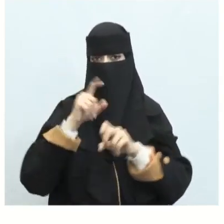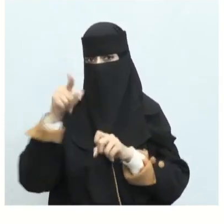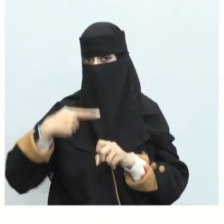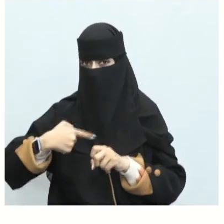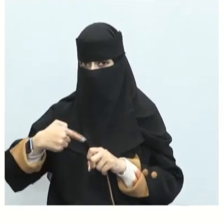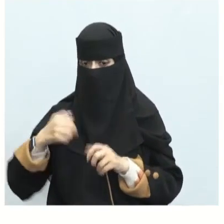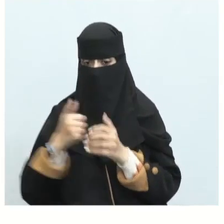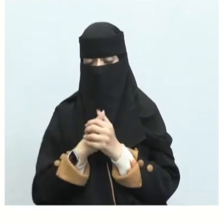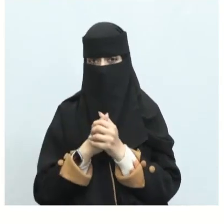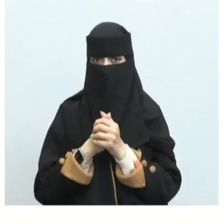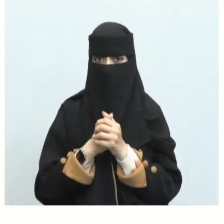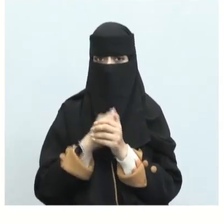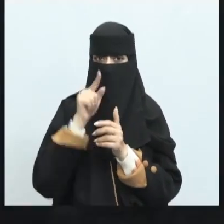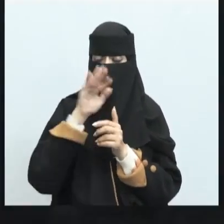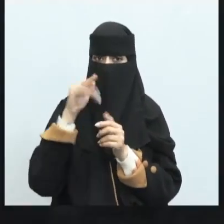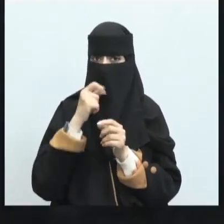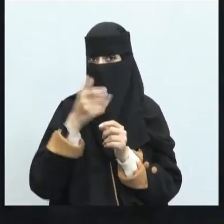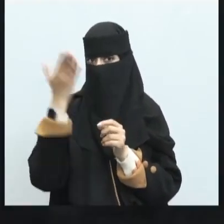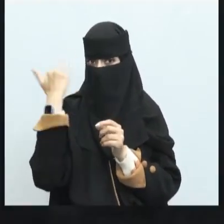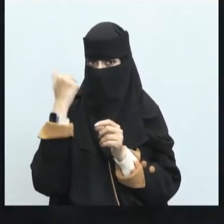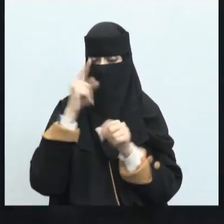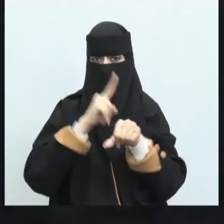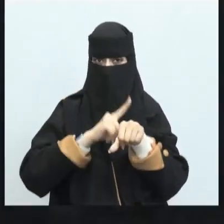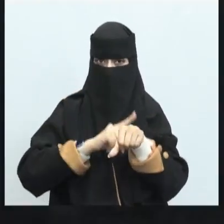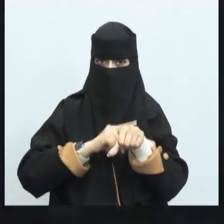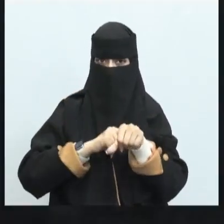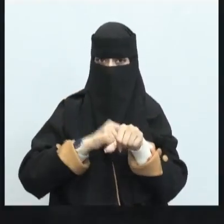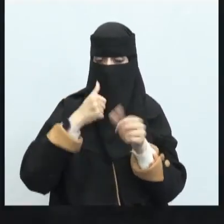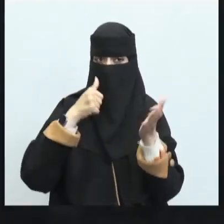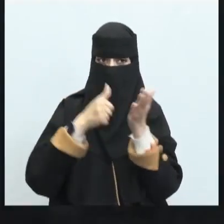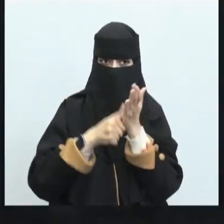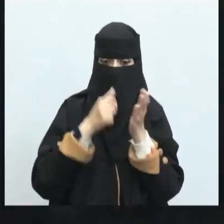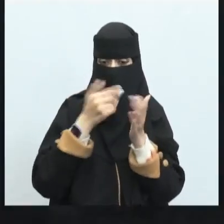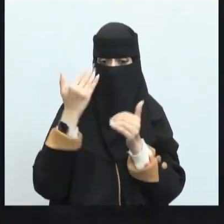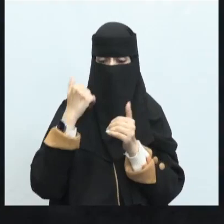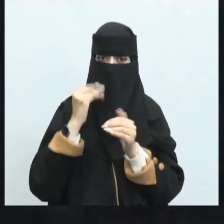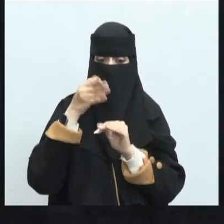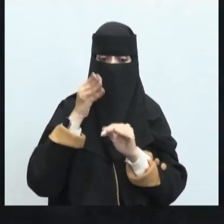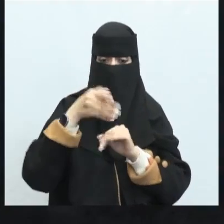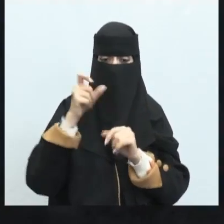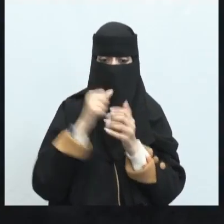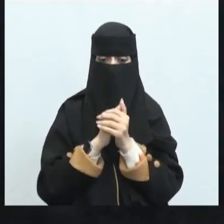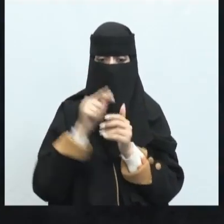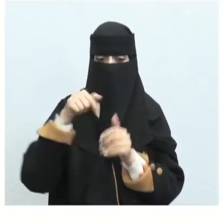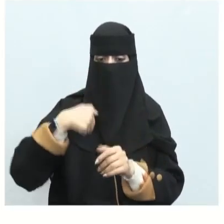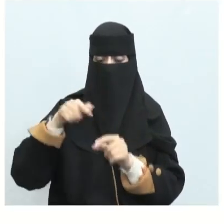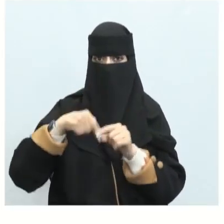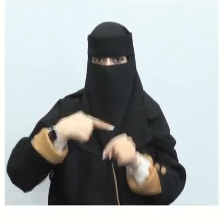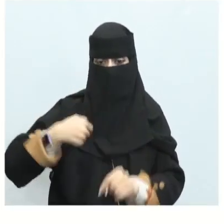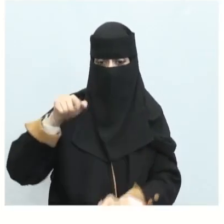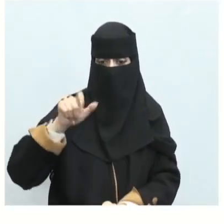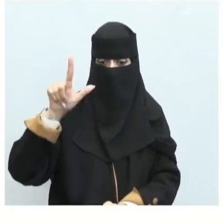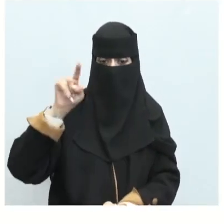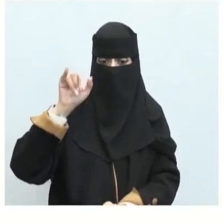طبعا لبيد بن ربيع أسلام عاش في الجاهلية وفي الإسلام وأسلام وعرض عن النبي صلى الله وسلم طبعا لبيد بن ربيع بن مالك العامري